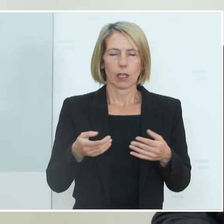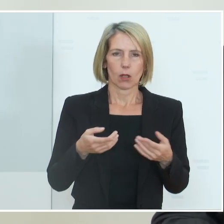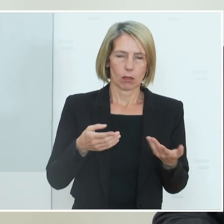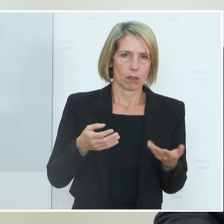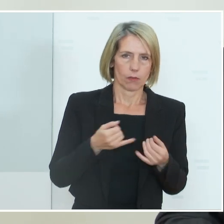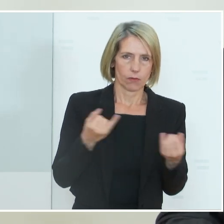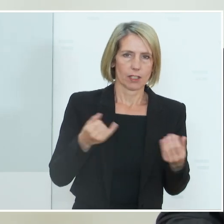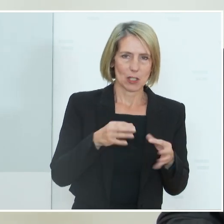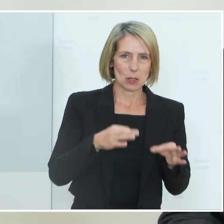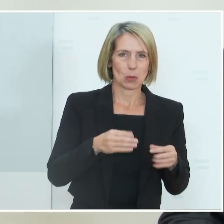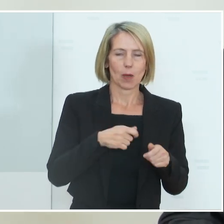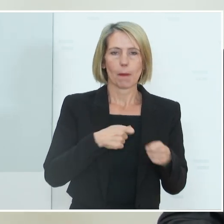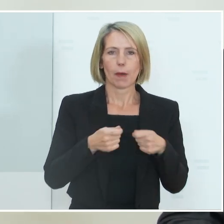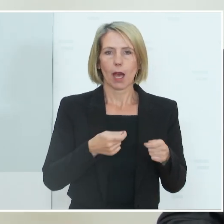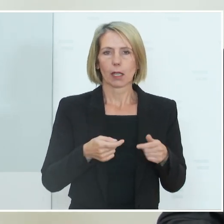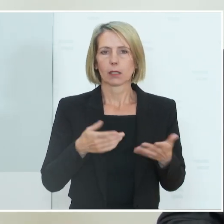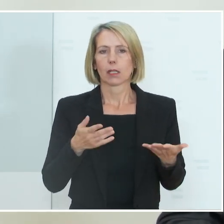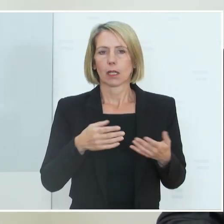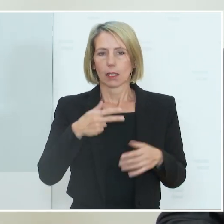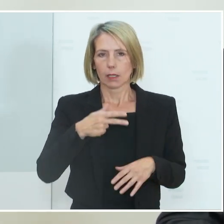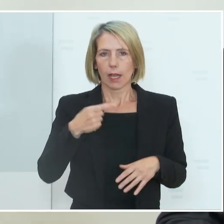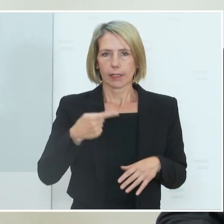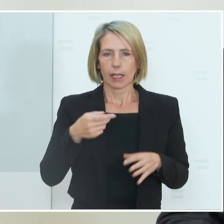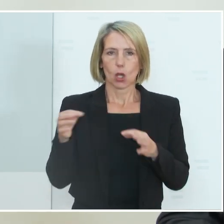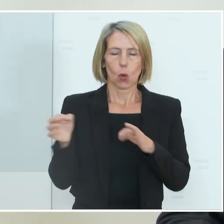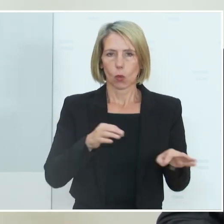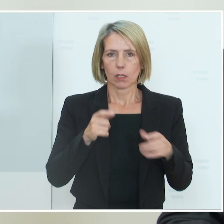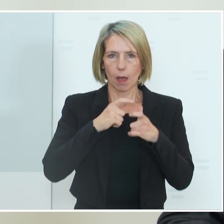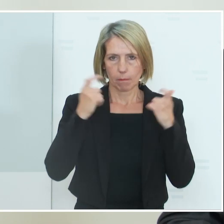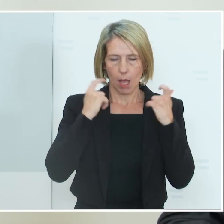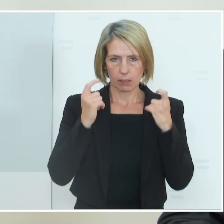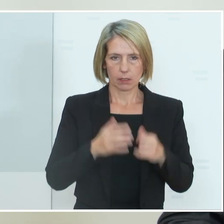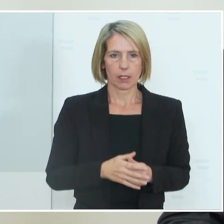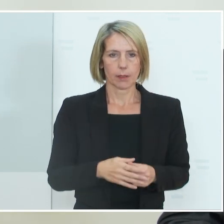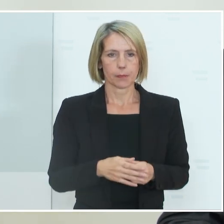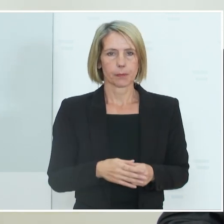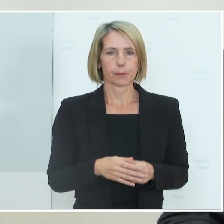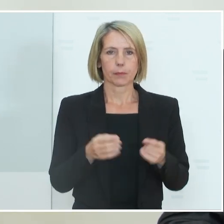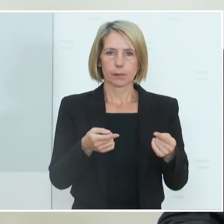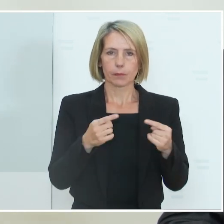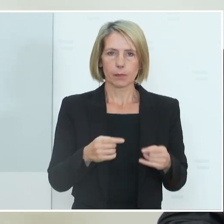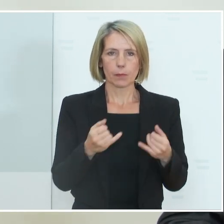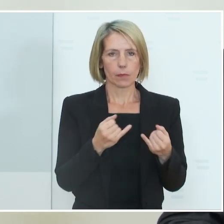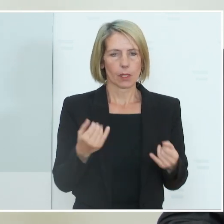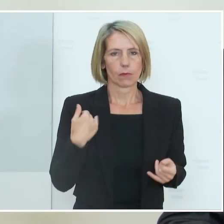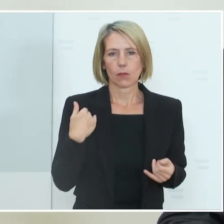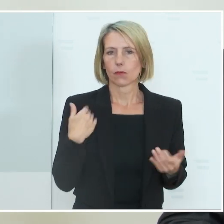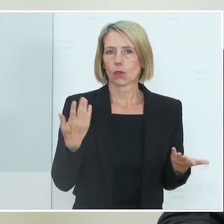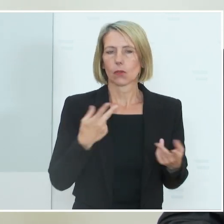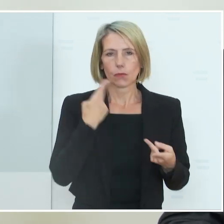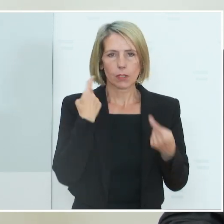Und sonst in sämtlichen anderen 3G-Settings, so wie bisher Gastro, Hotels,